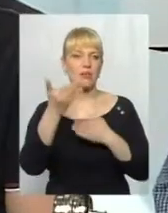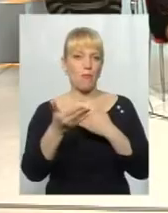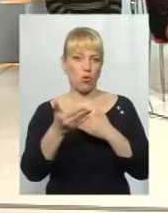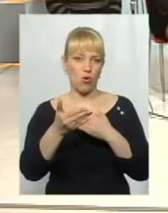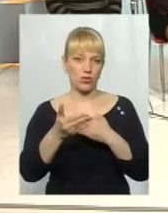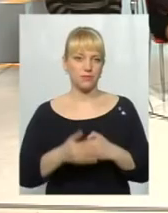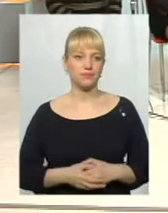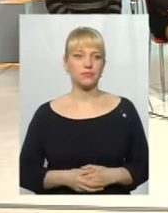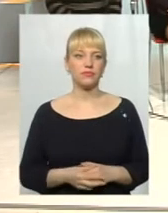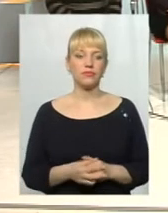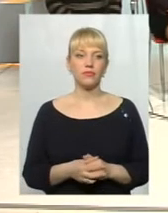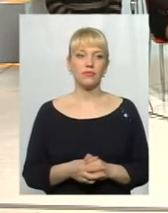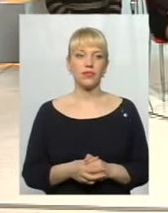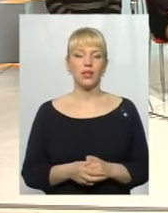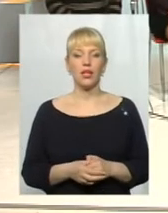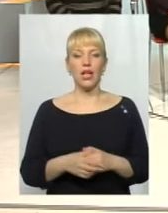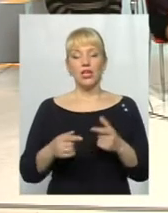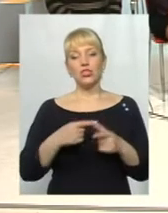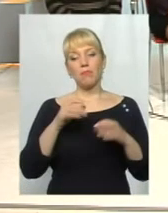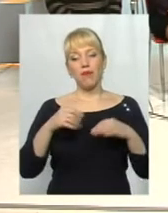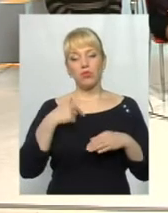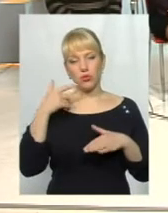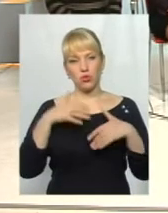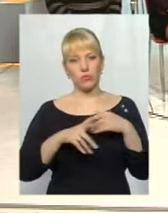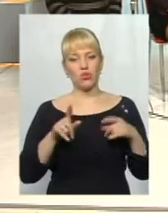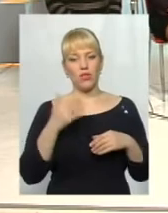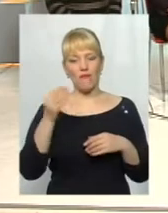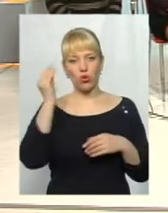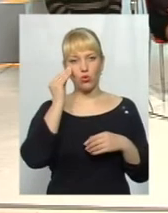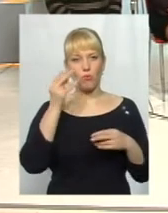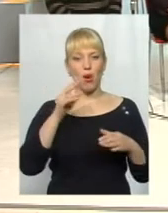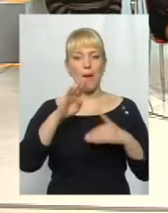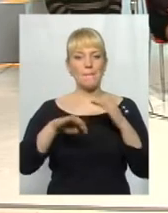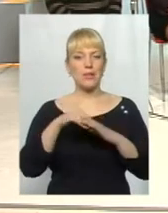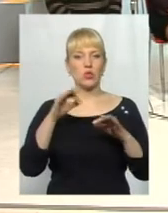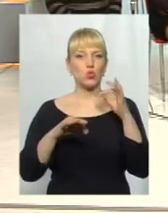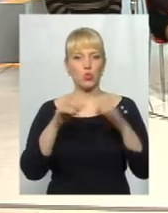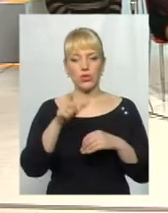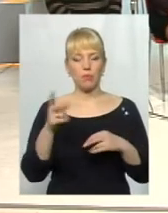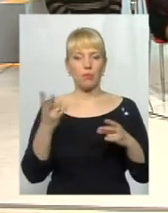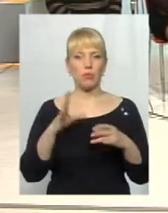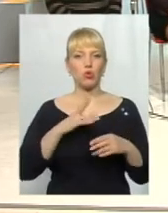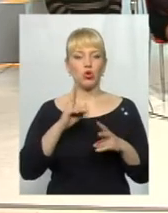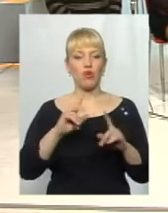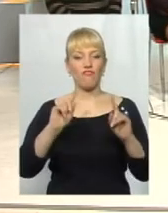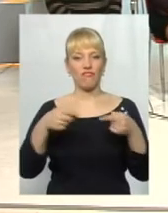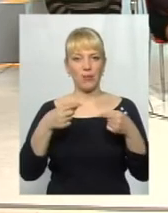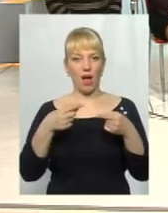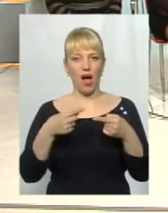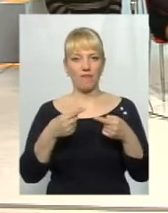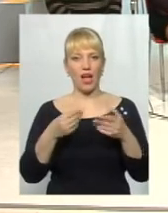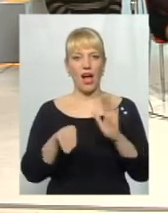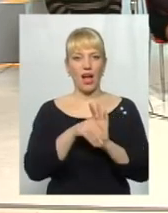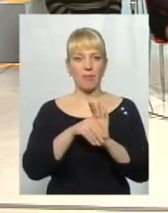зрозуміла, що, на вашу думку, підсудними мали би бути і ті, хто вимагав хабаря, і ті,